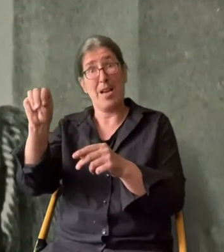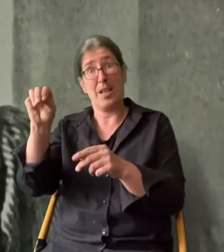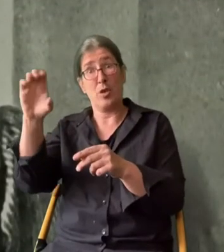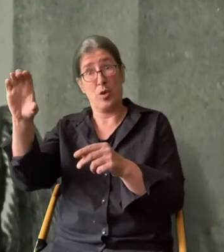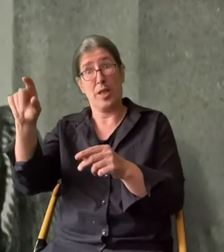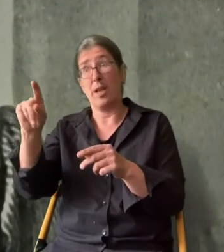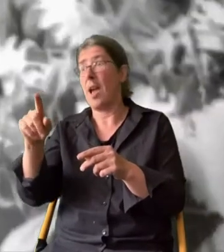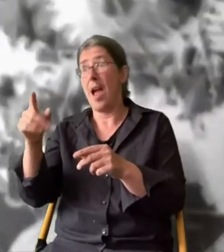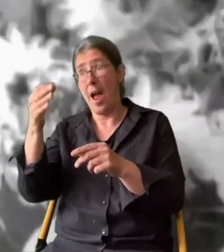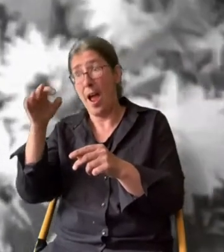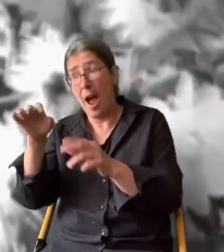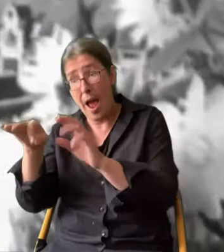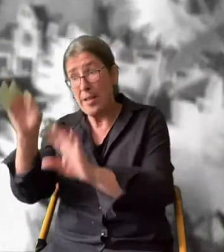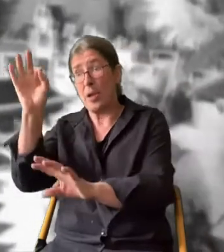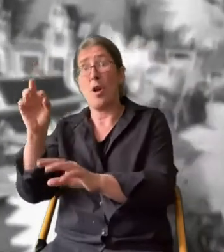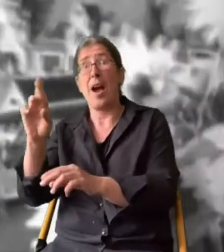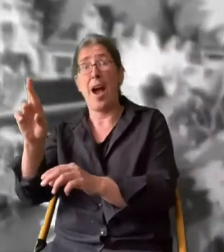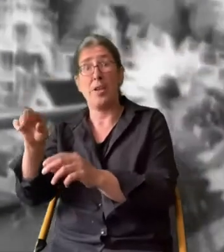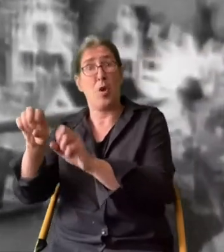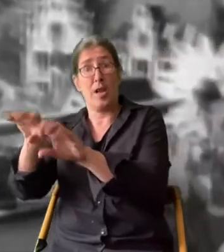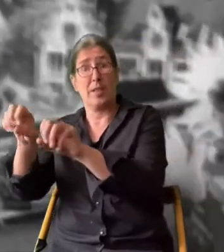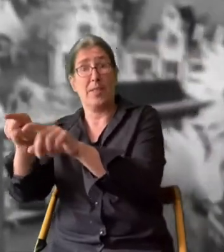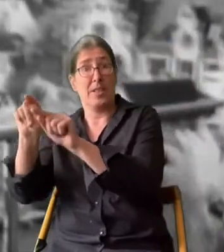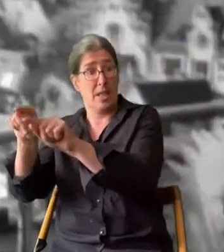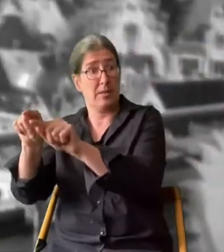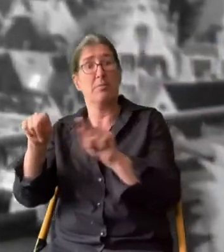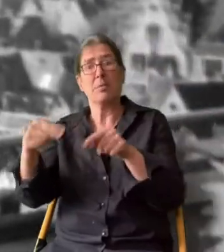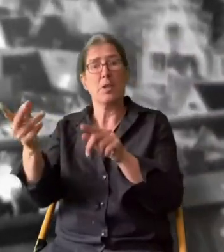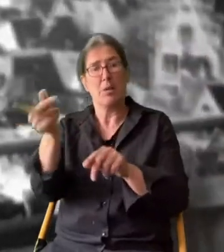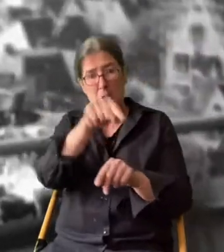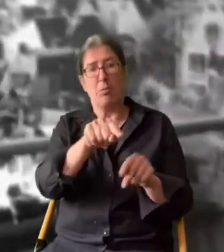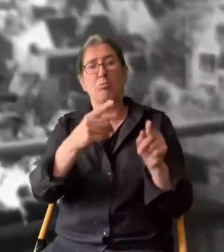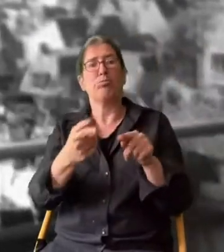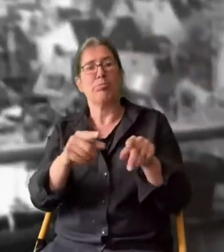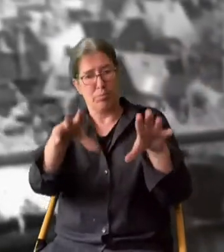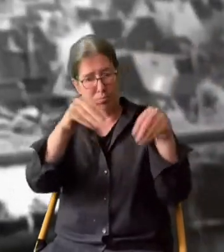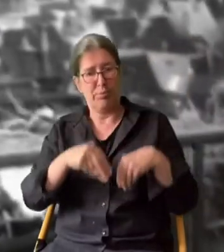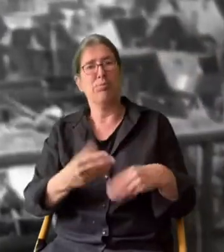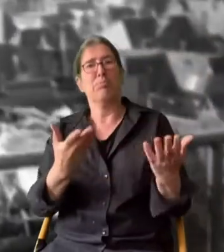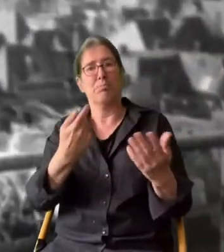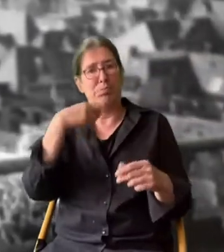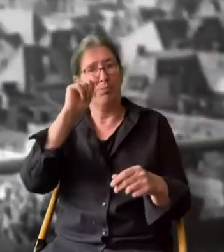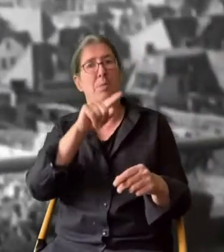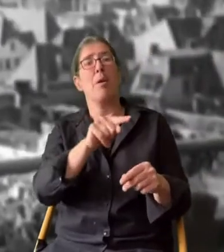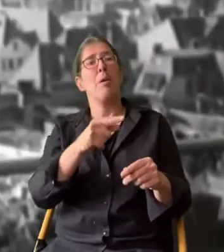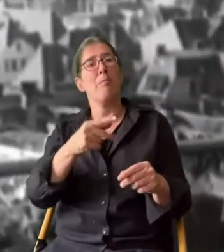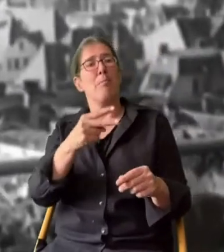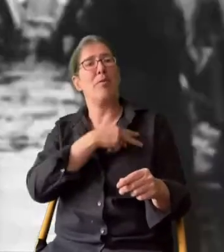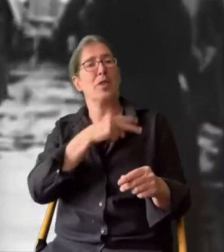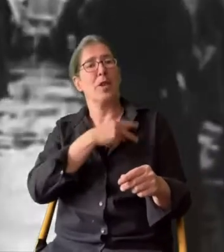der Entdeckerin der Radioaktivität, übernimmt sie in Stuttgart die Professur für Pflanzenernährungslehre.